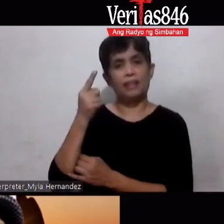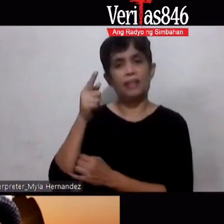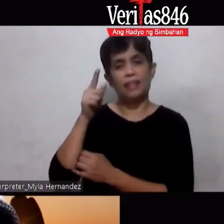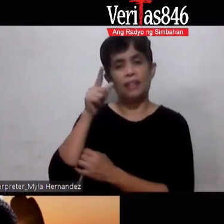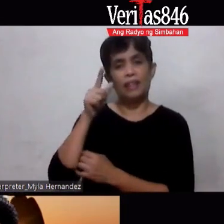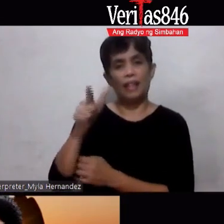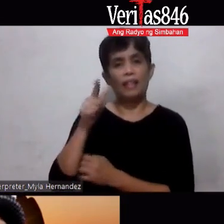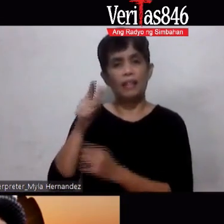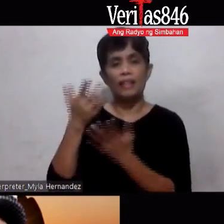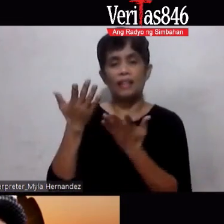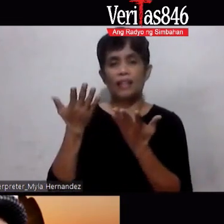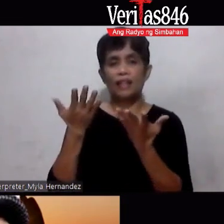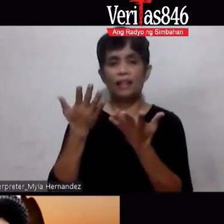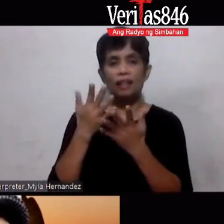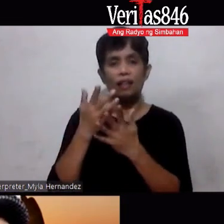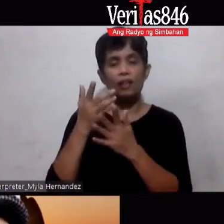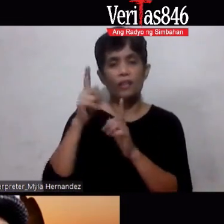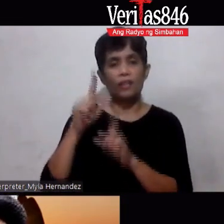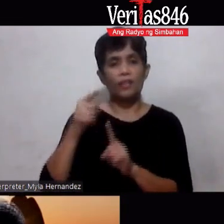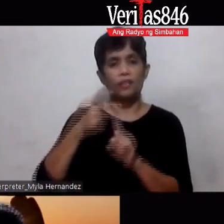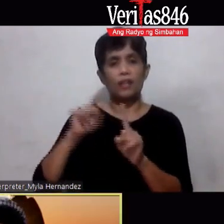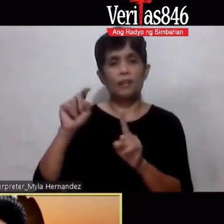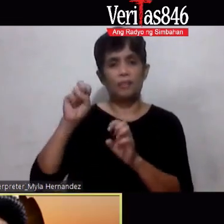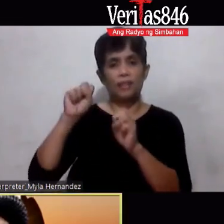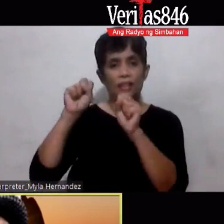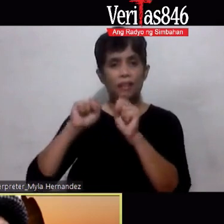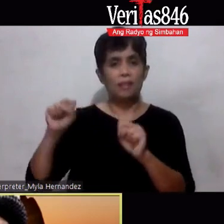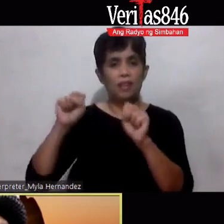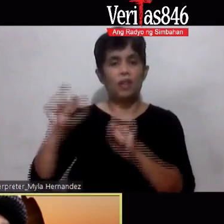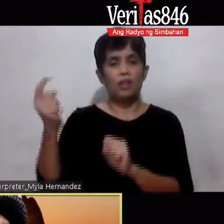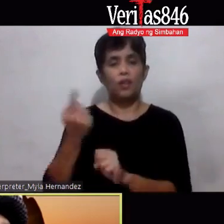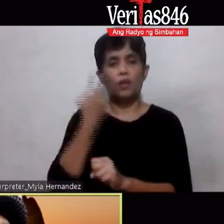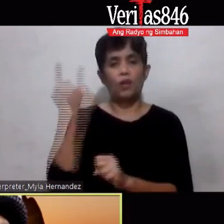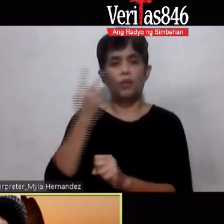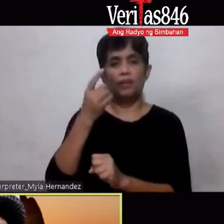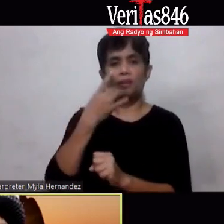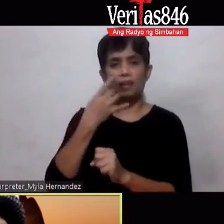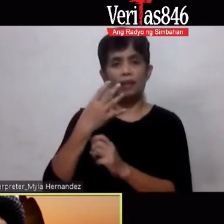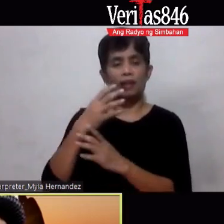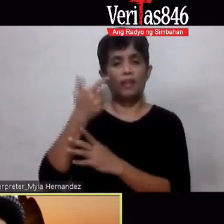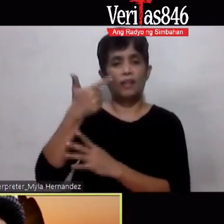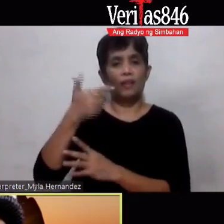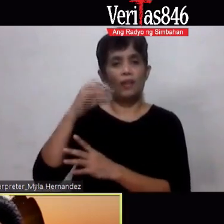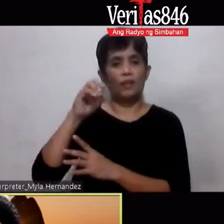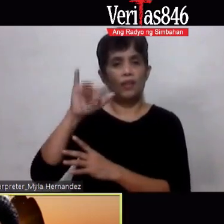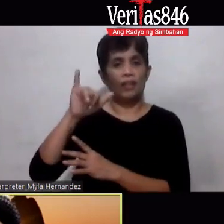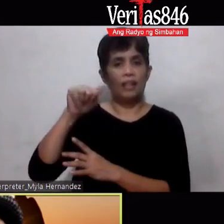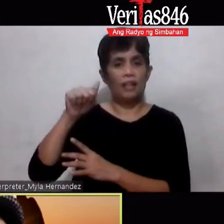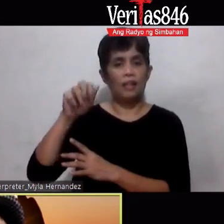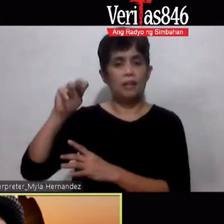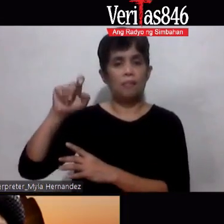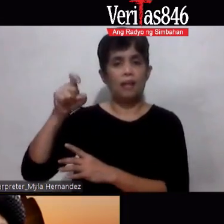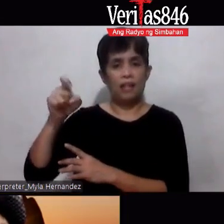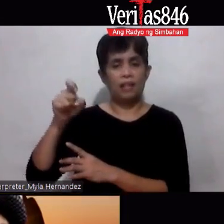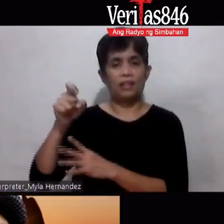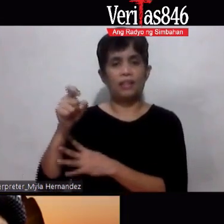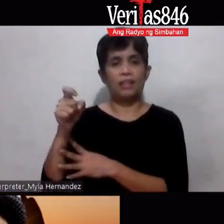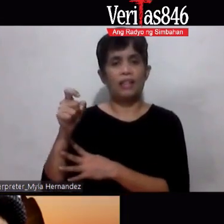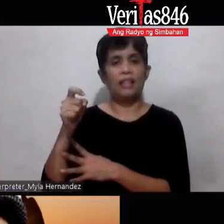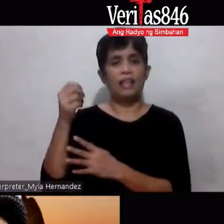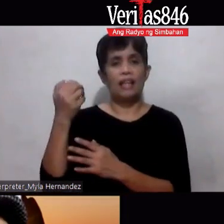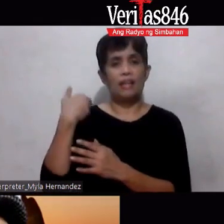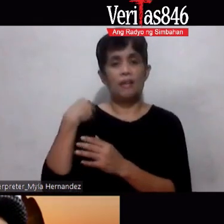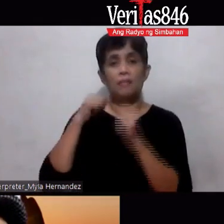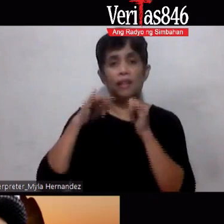umiinom ng Guya Mac gusto kong aming reseller ng mga produkto ninyo have a blessed Saturday yan dun sa mga gusto